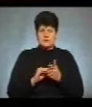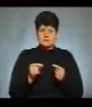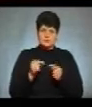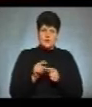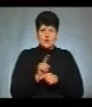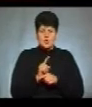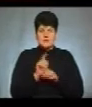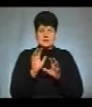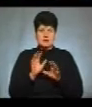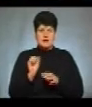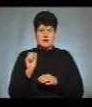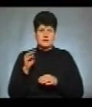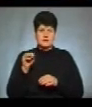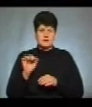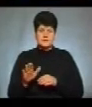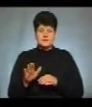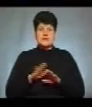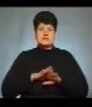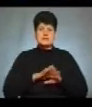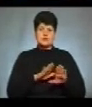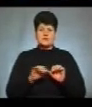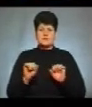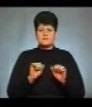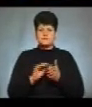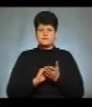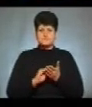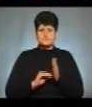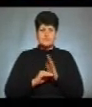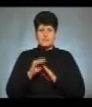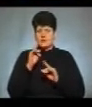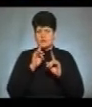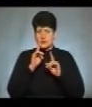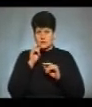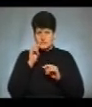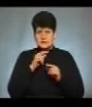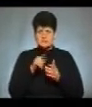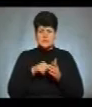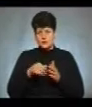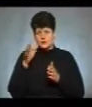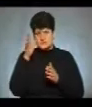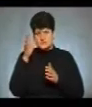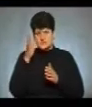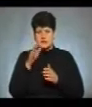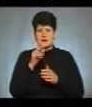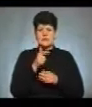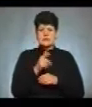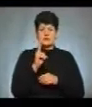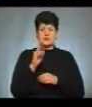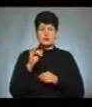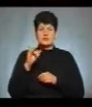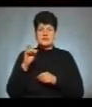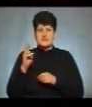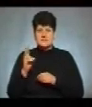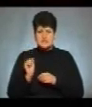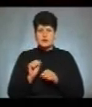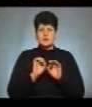законодавчих актів. Заступник керівника секретаріату Комітету Верховної Ради України з питань освіти і науки Галина Козієвська розповіла, як